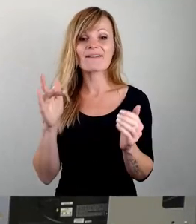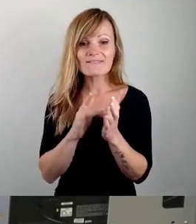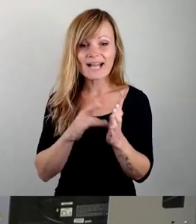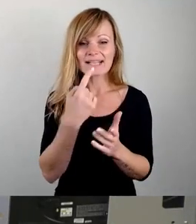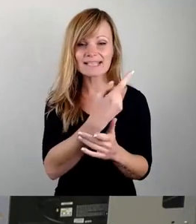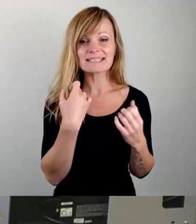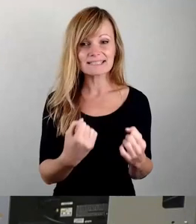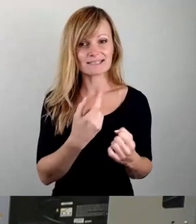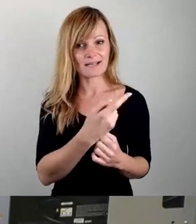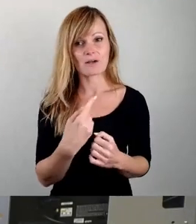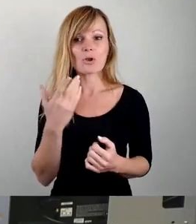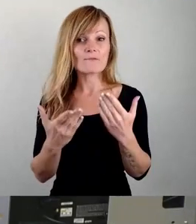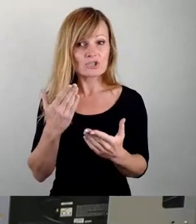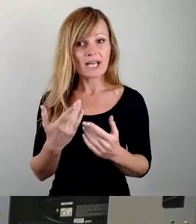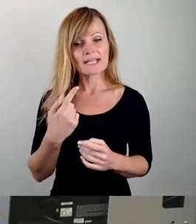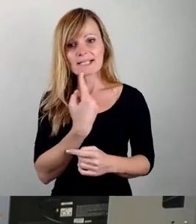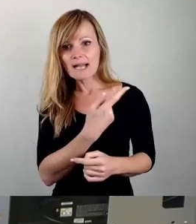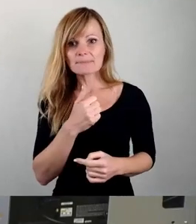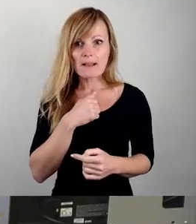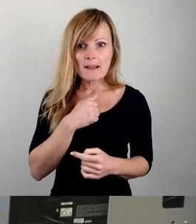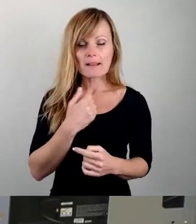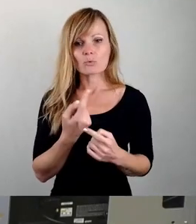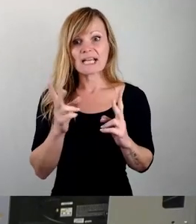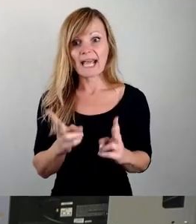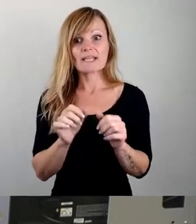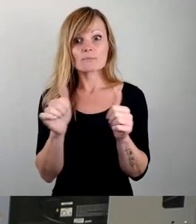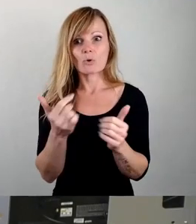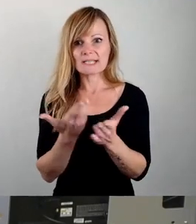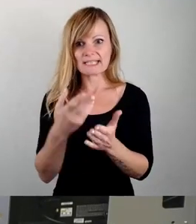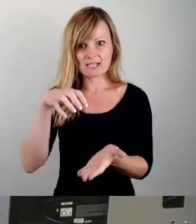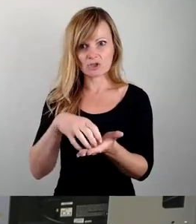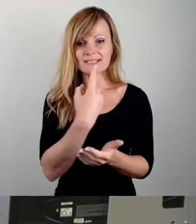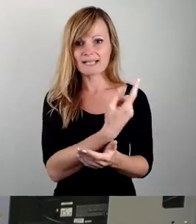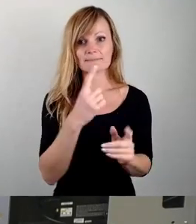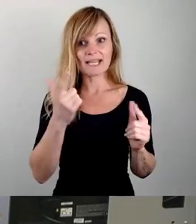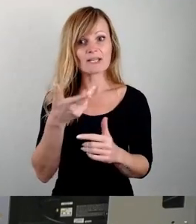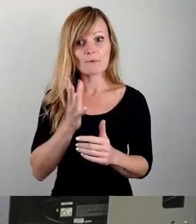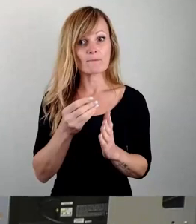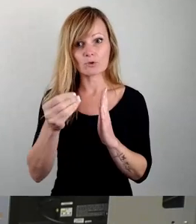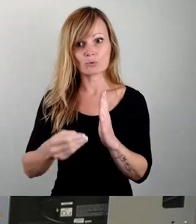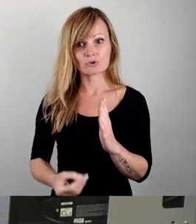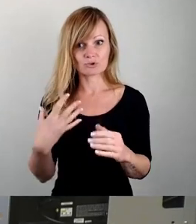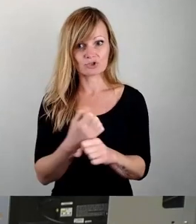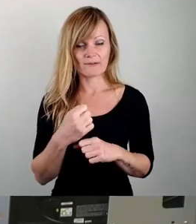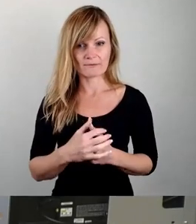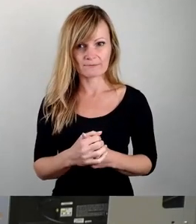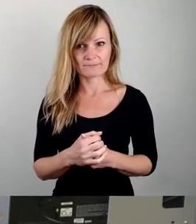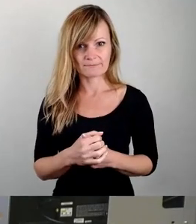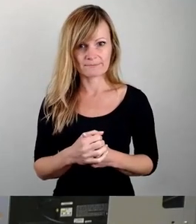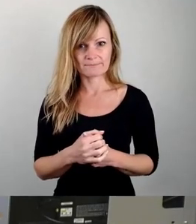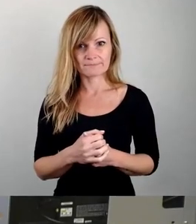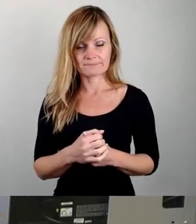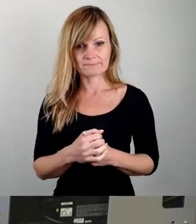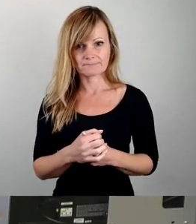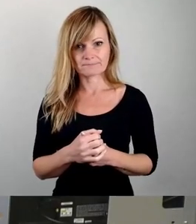sind oder wahrscheinlich befürchten müssen, zu Recht, zum Glück, in dieser Stadt, dass Sie keine 500 Unterschriften zusammenbekommen dafür. Es macht sich